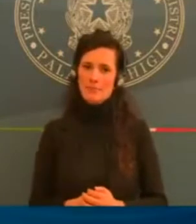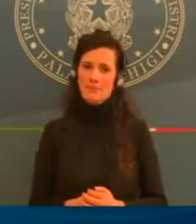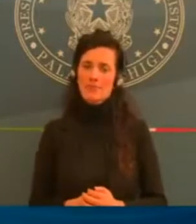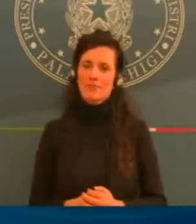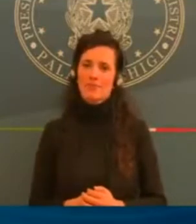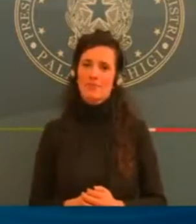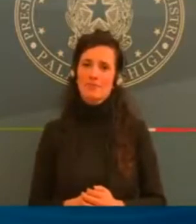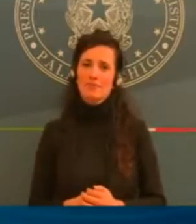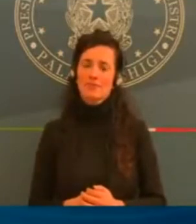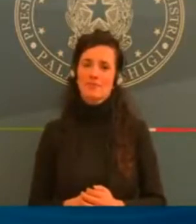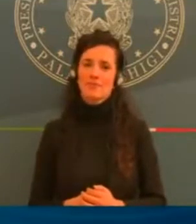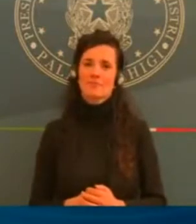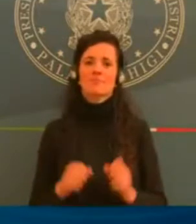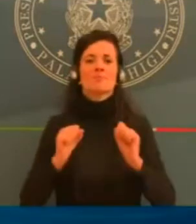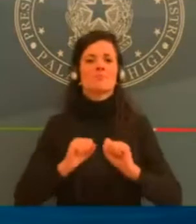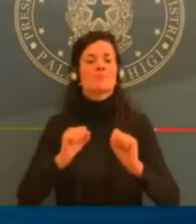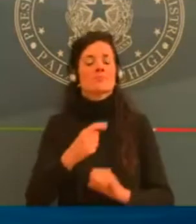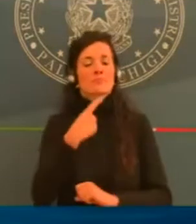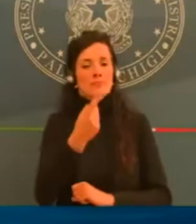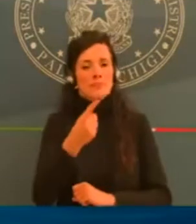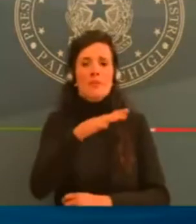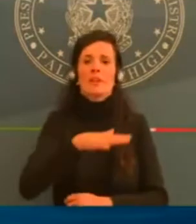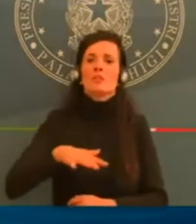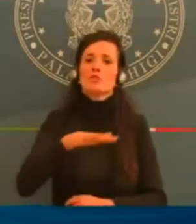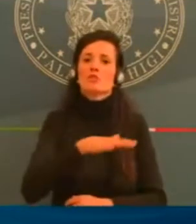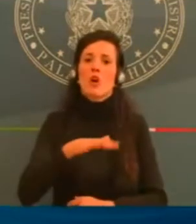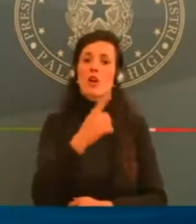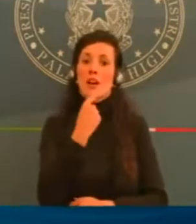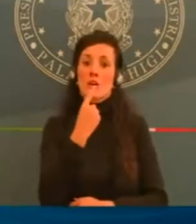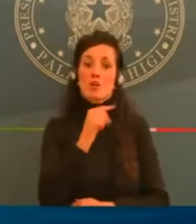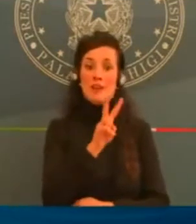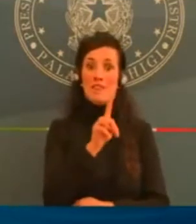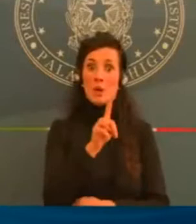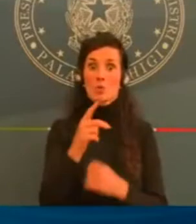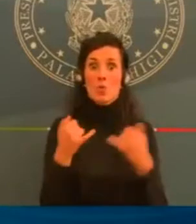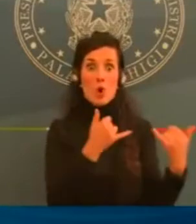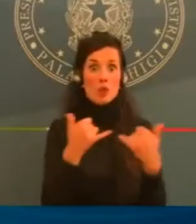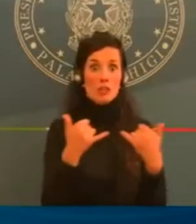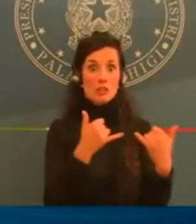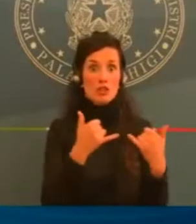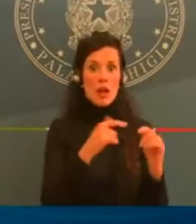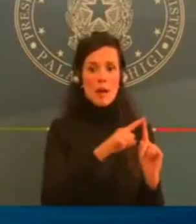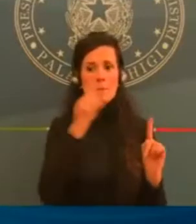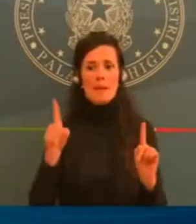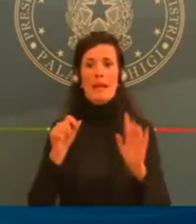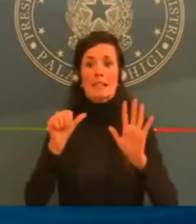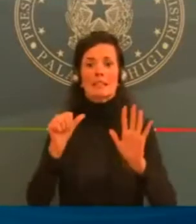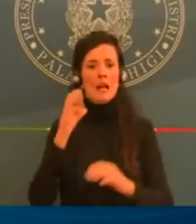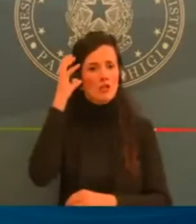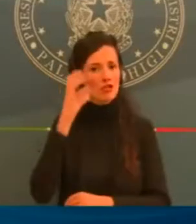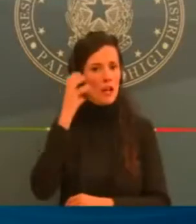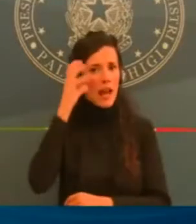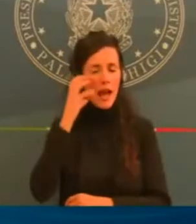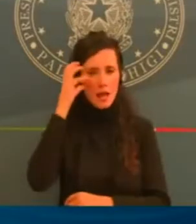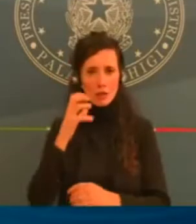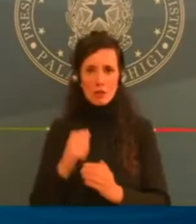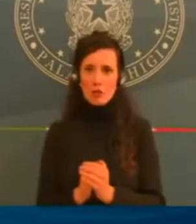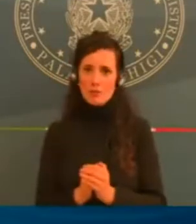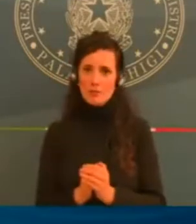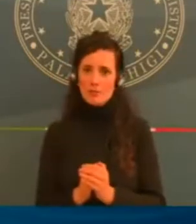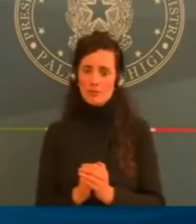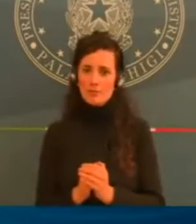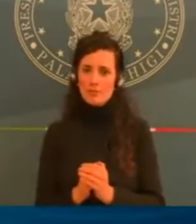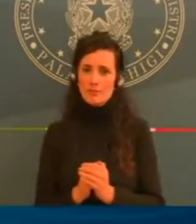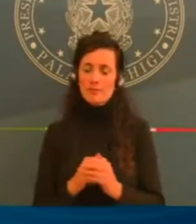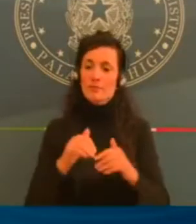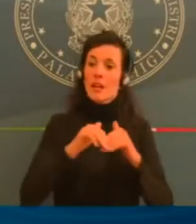Sarà vietato ogni spostamento tra le regioni. Per scongiurare un innalzamento della curva dei contagi,